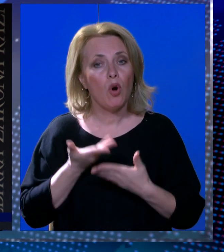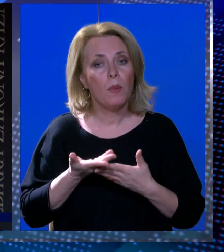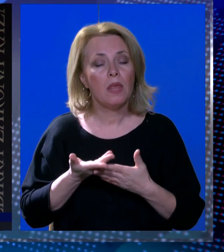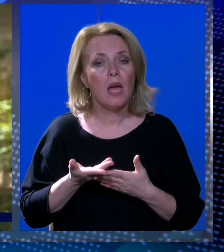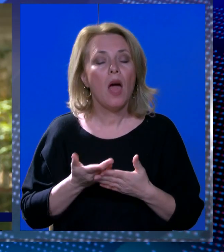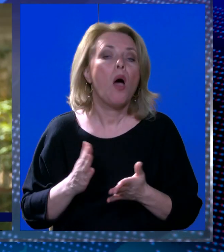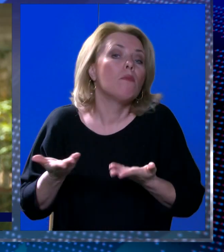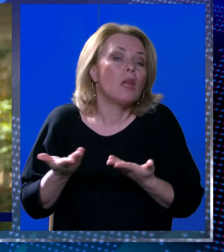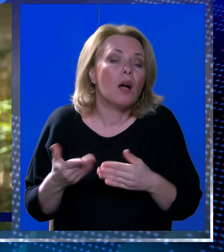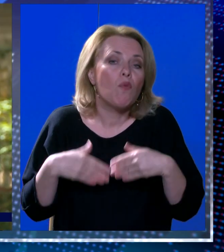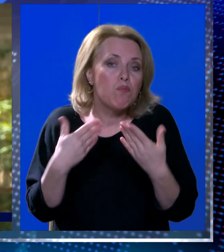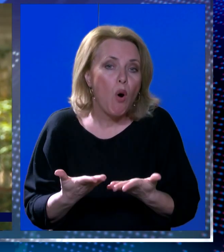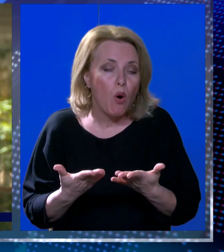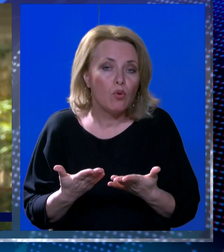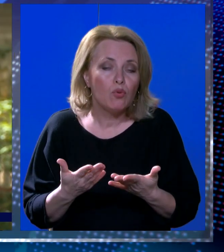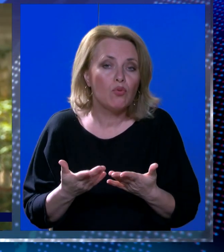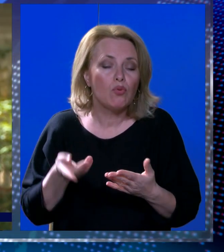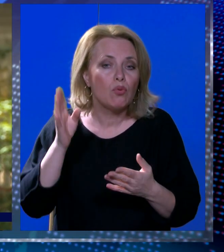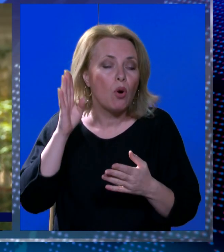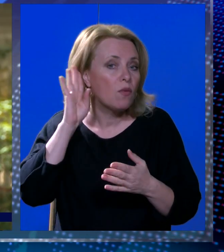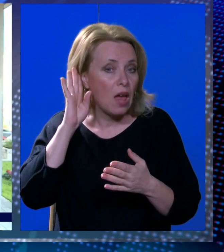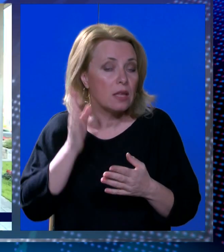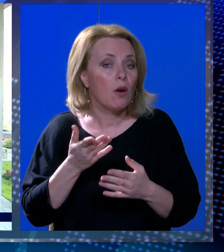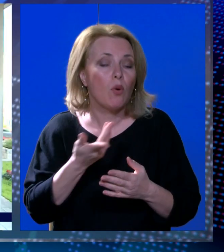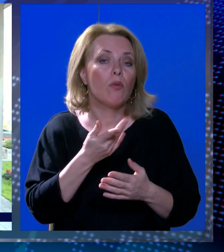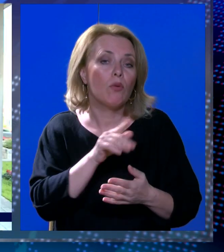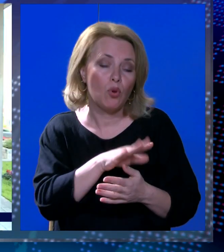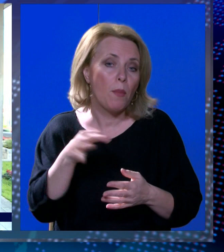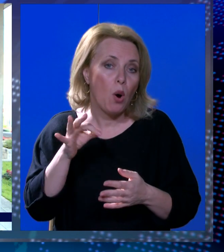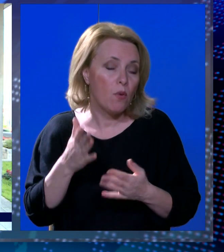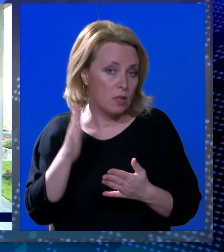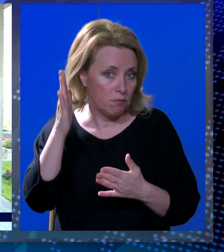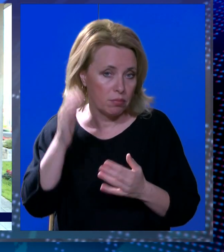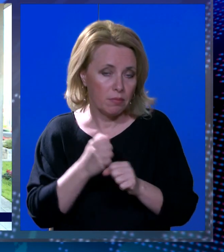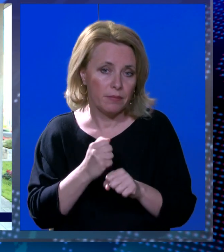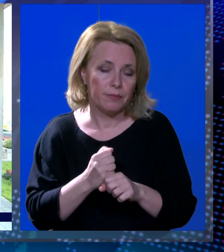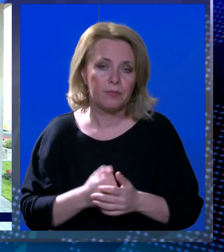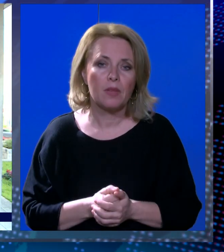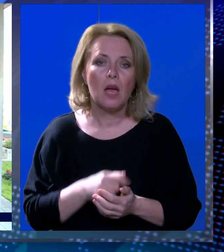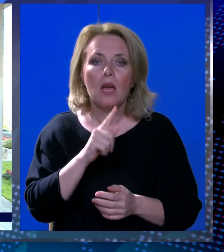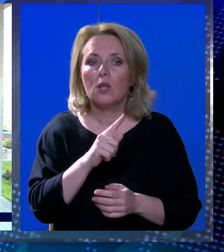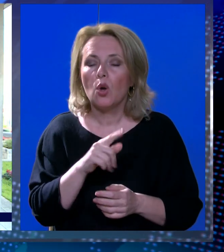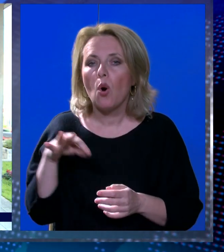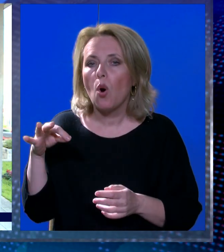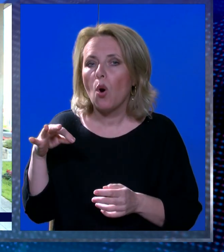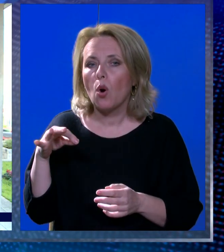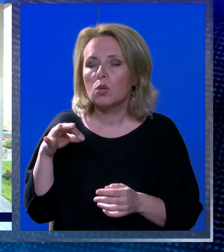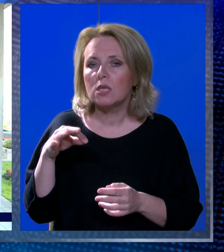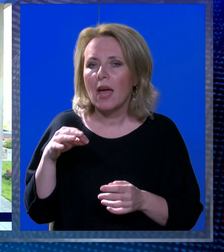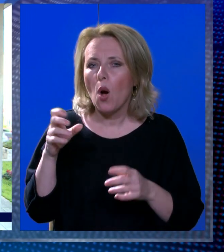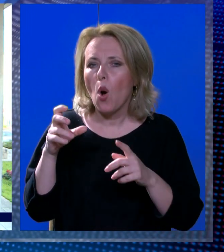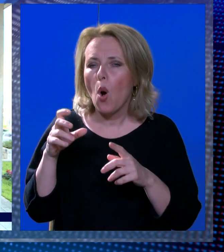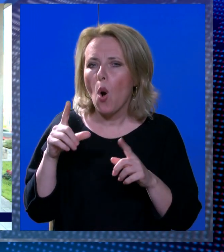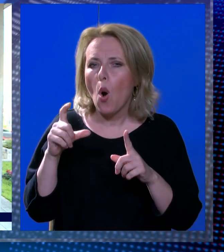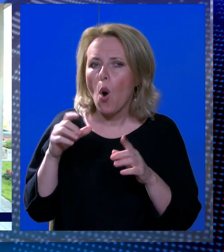konkretnu ponudu o kojoj bi ovisio daljnji ishod. Ako ja se odnosi prvenstveno na drugi korak, takozvani